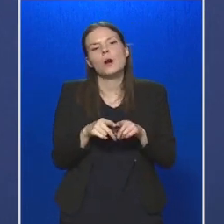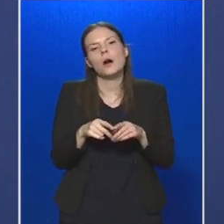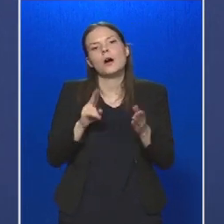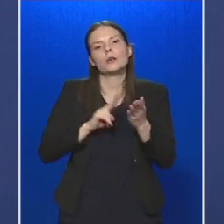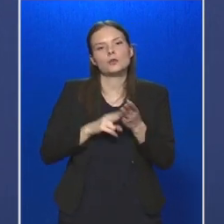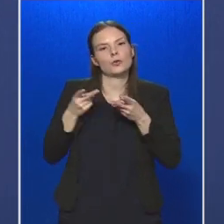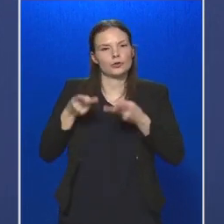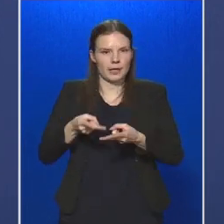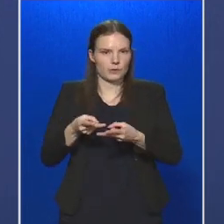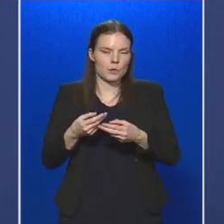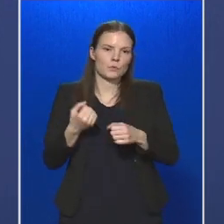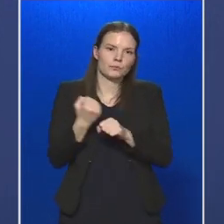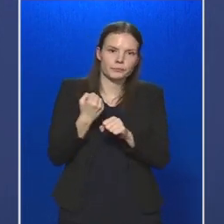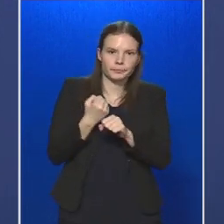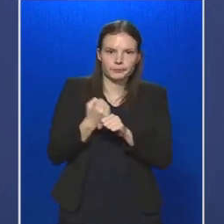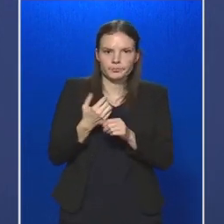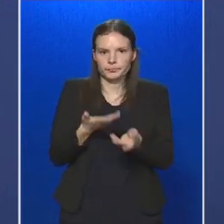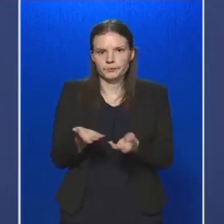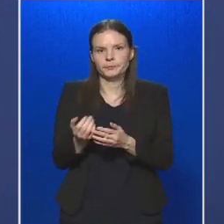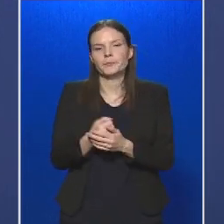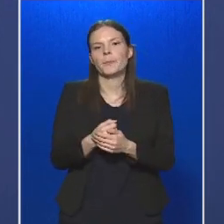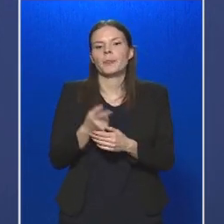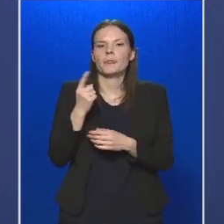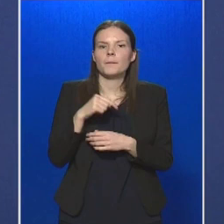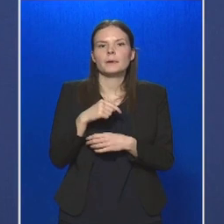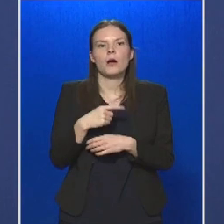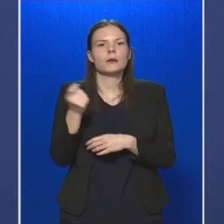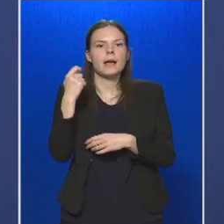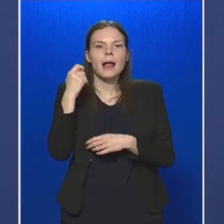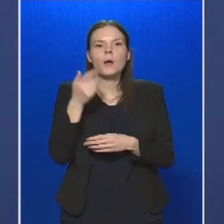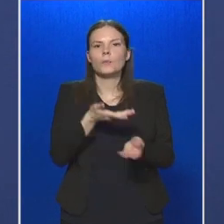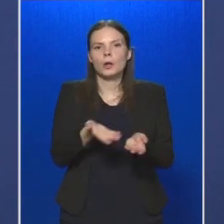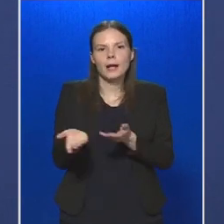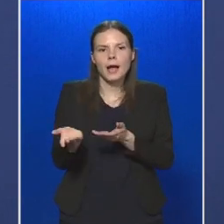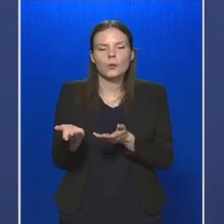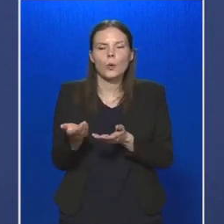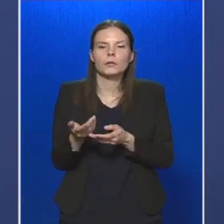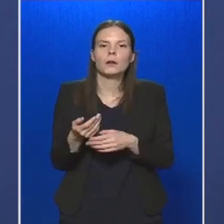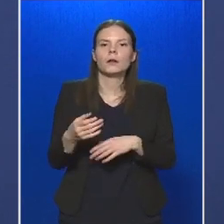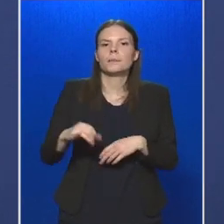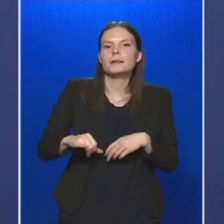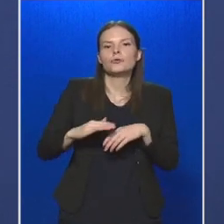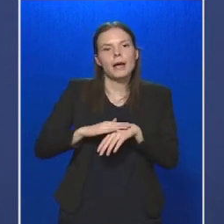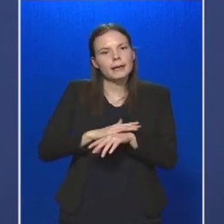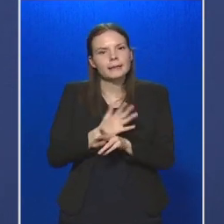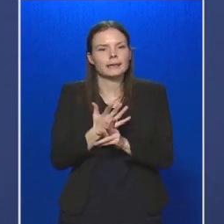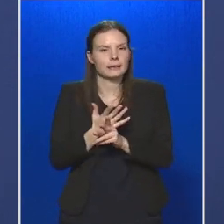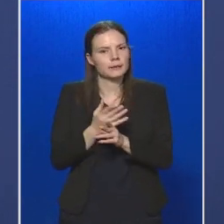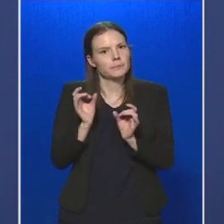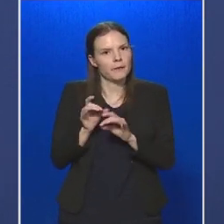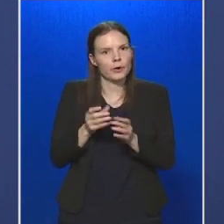cselekményeket, amelyek az állampolgárok biztonságérzetét jelentősen